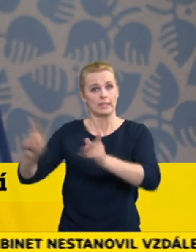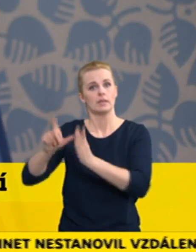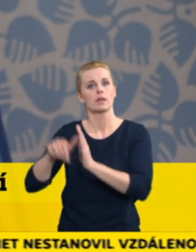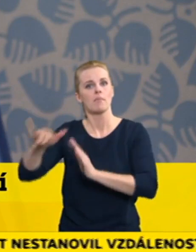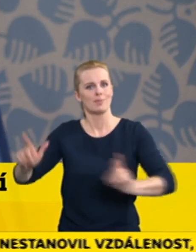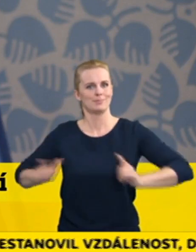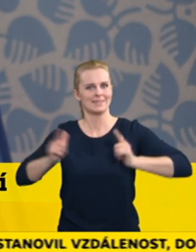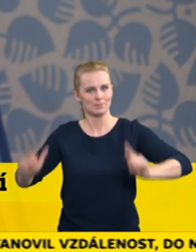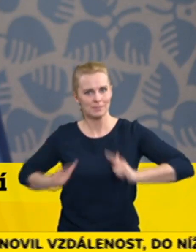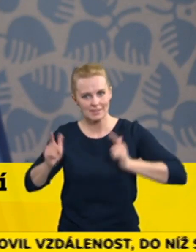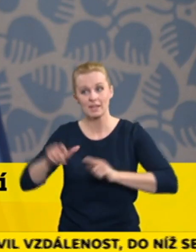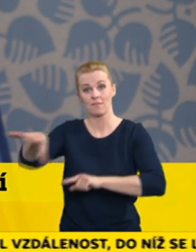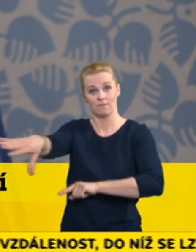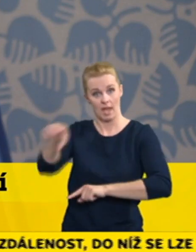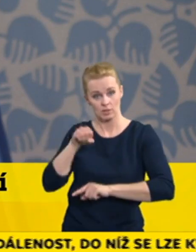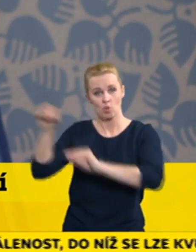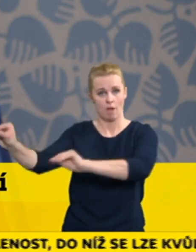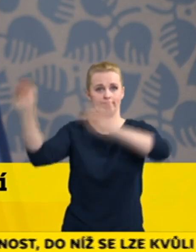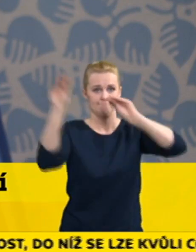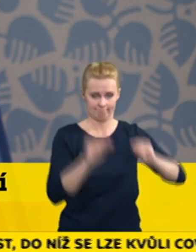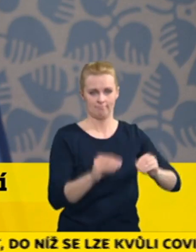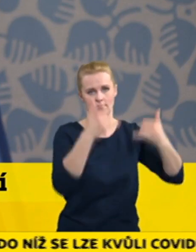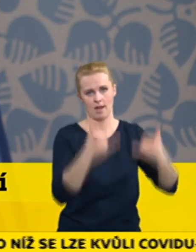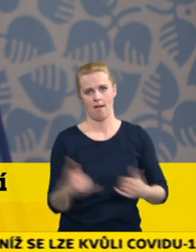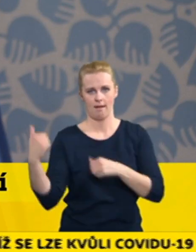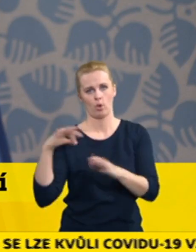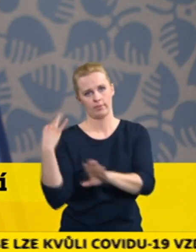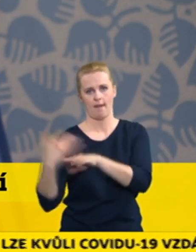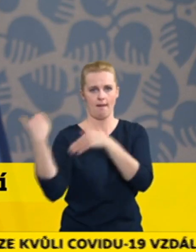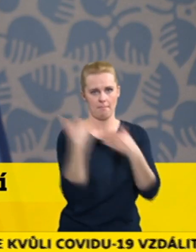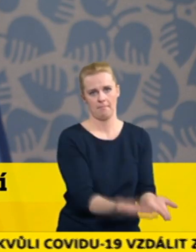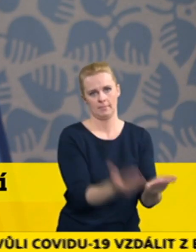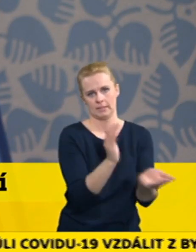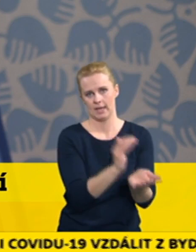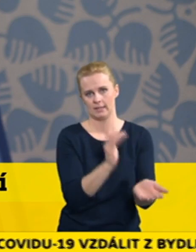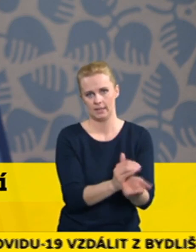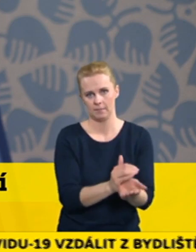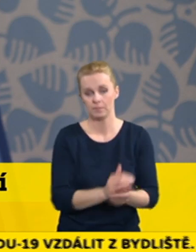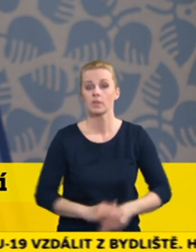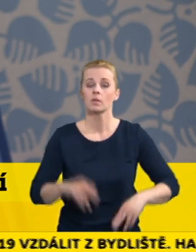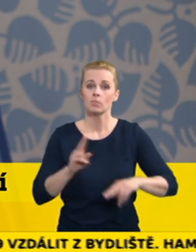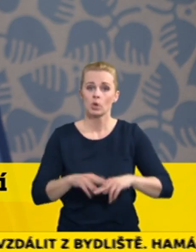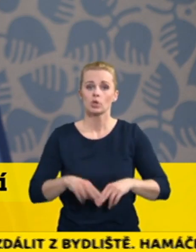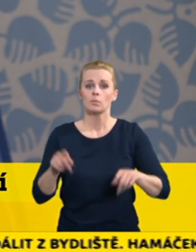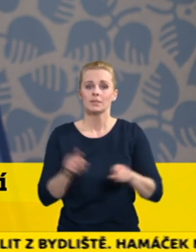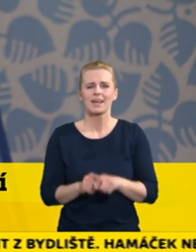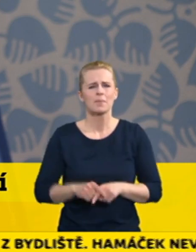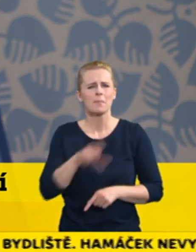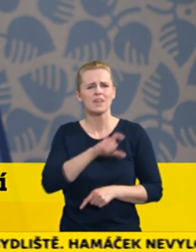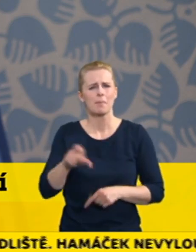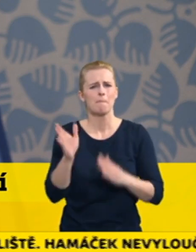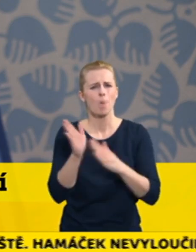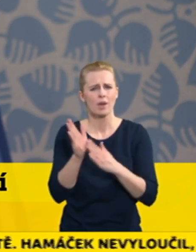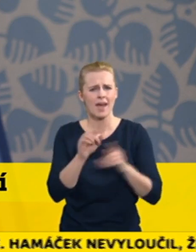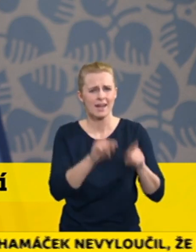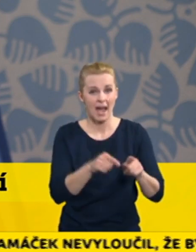vakcíny do nemocnic v Praze a naopak jejich dávky vakcíny Moderny, která se